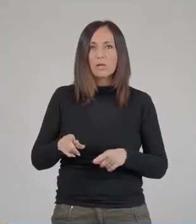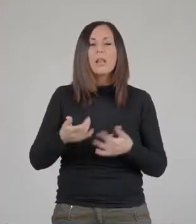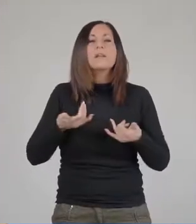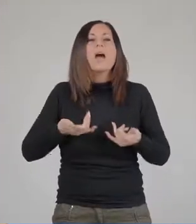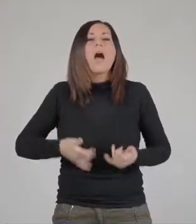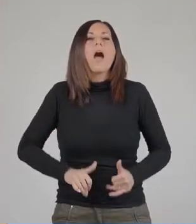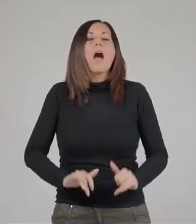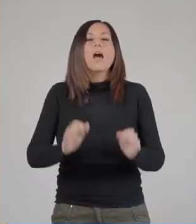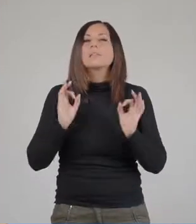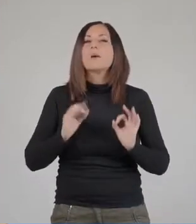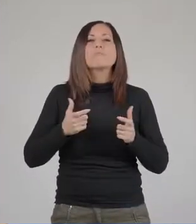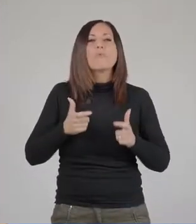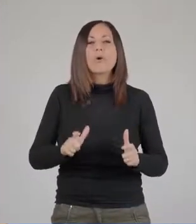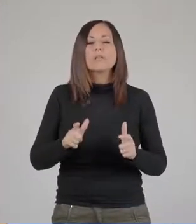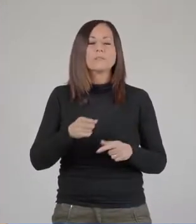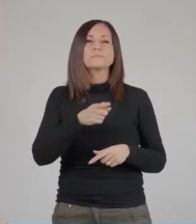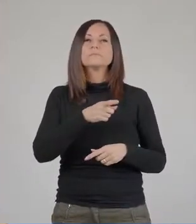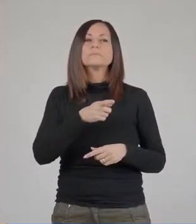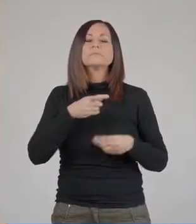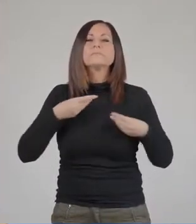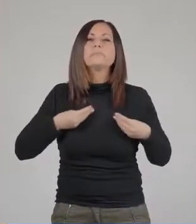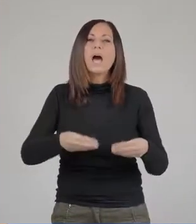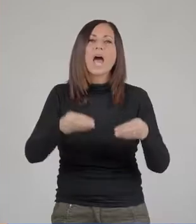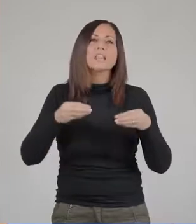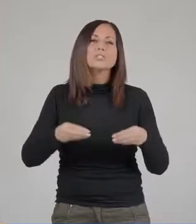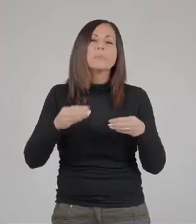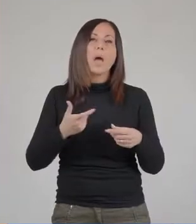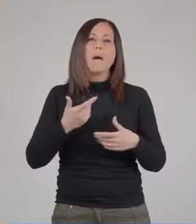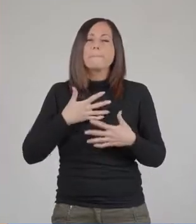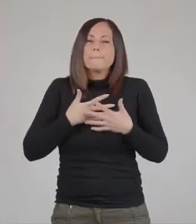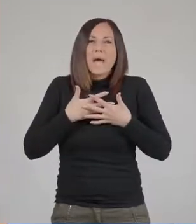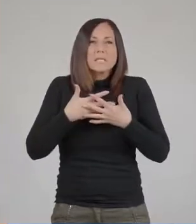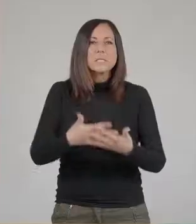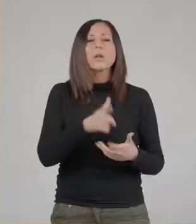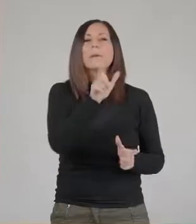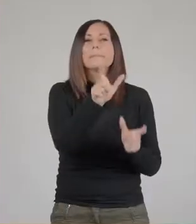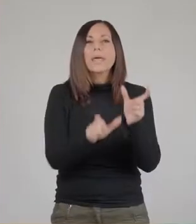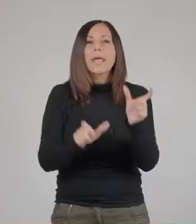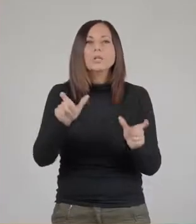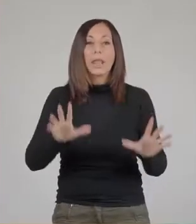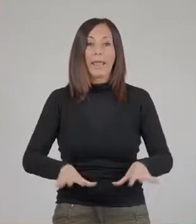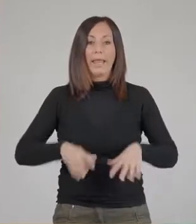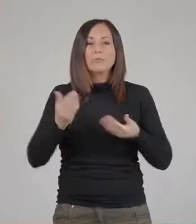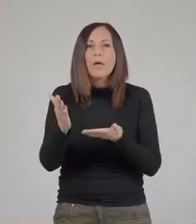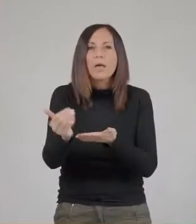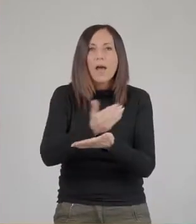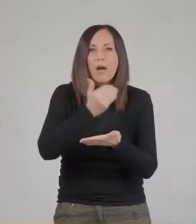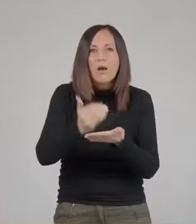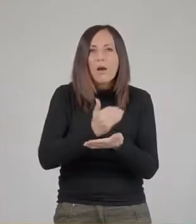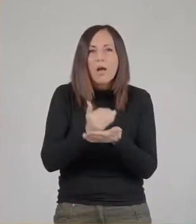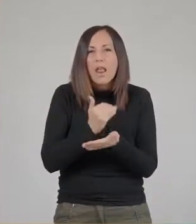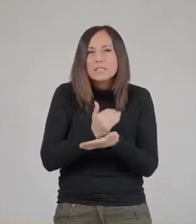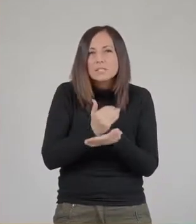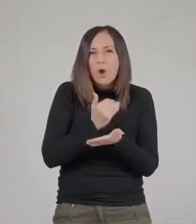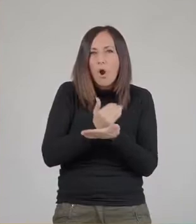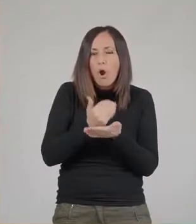sono nati proprio dalla attiva partecipazione, dalla passione di persone che hanno iniziato a raccogliere